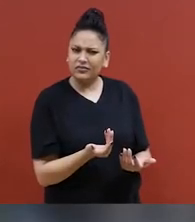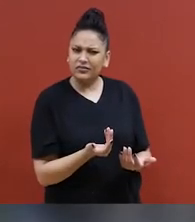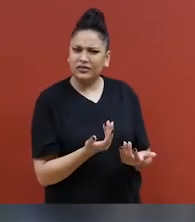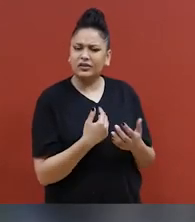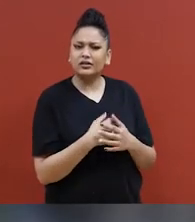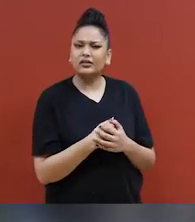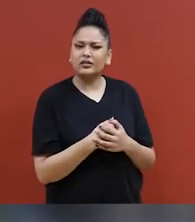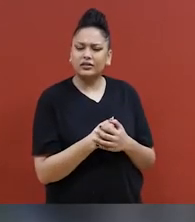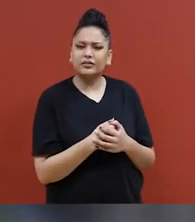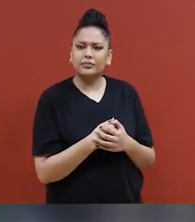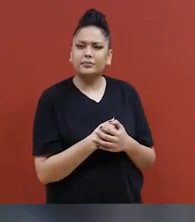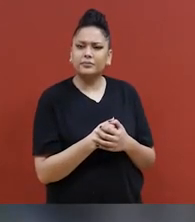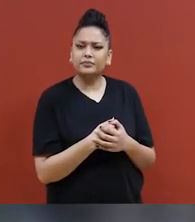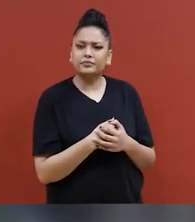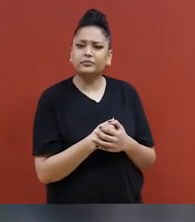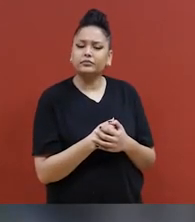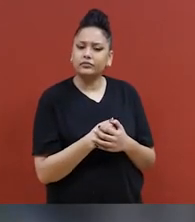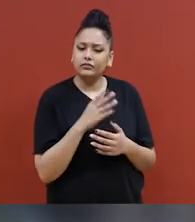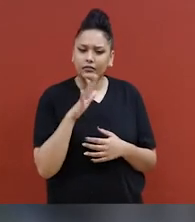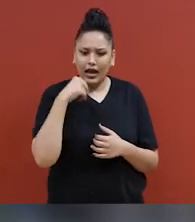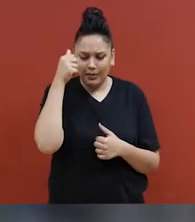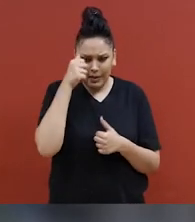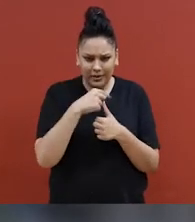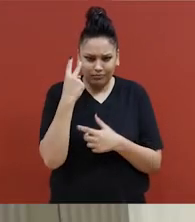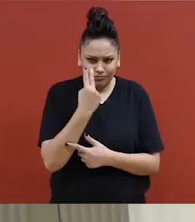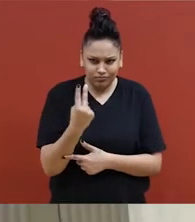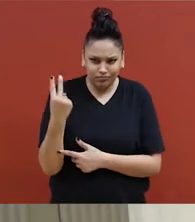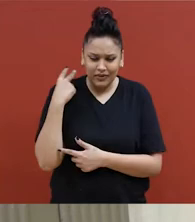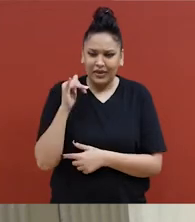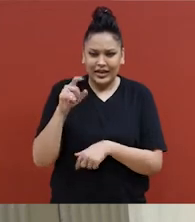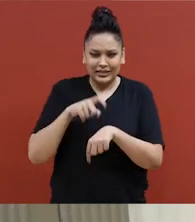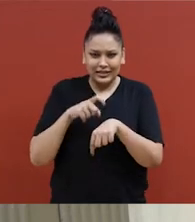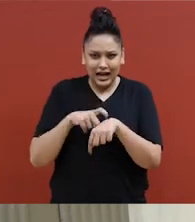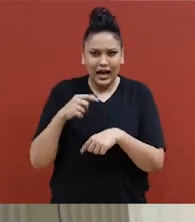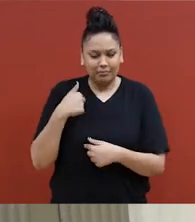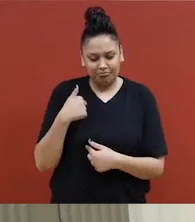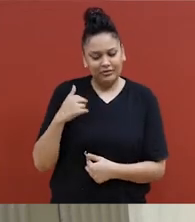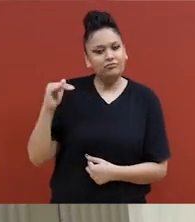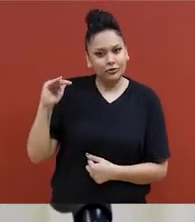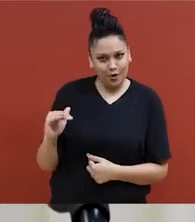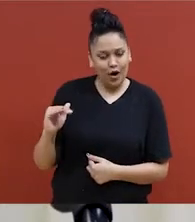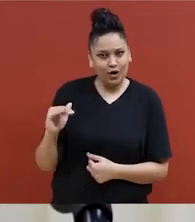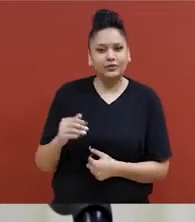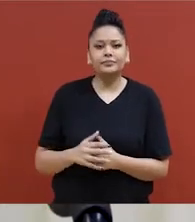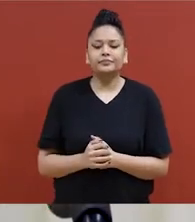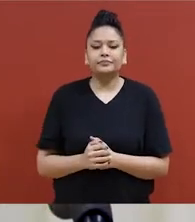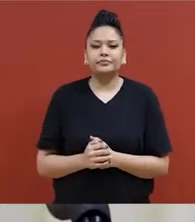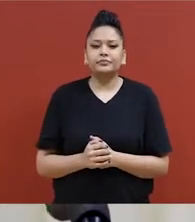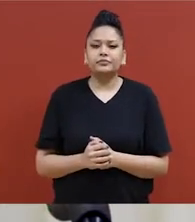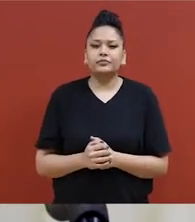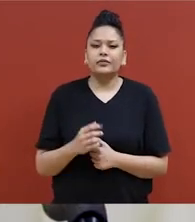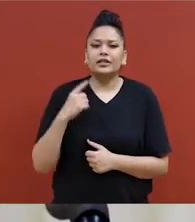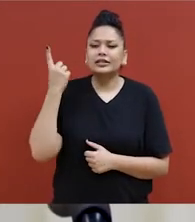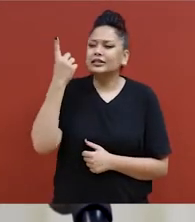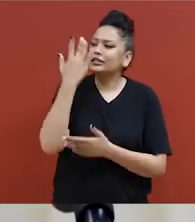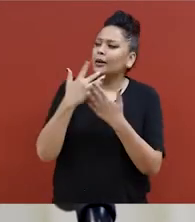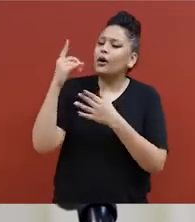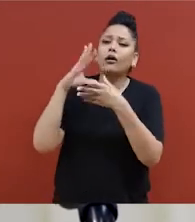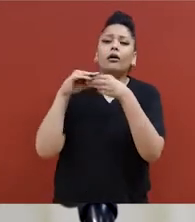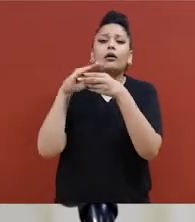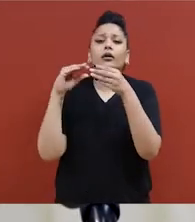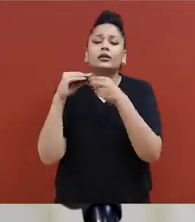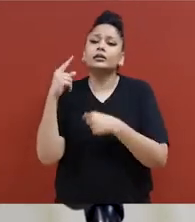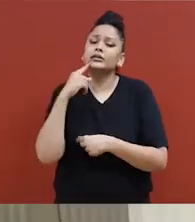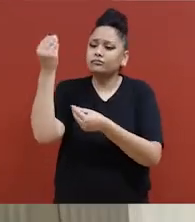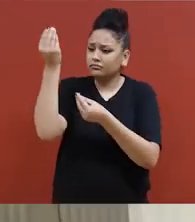à propos de ce que nous ressentons. N'est-ce pas? Je me souviens encore une fois quand j'étais enfant. Quelqu'un m'a